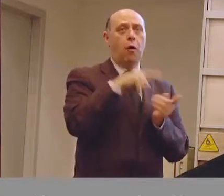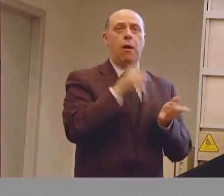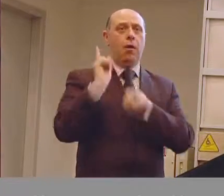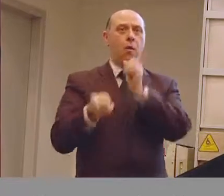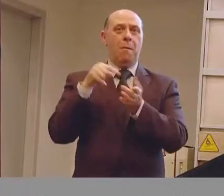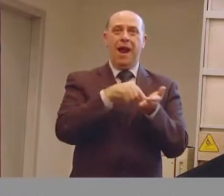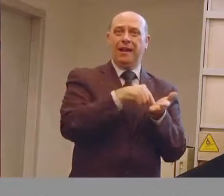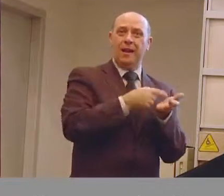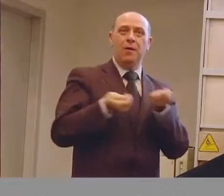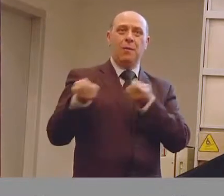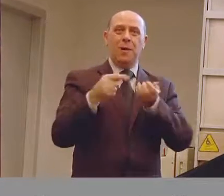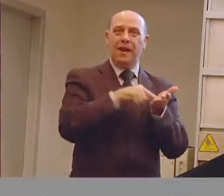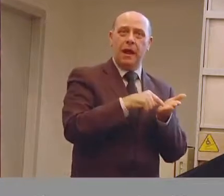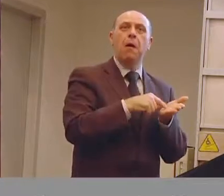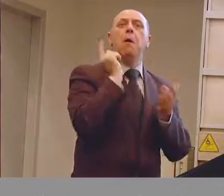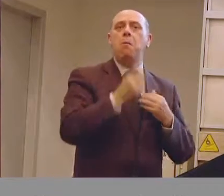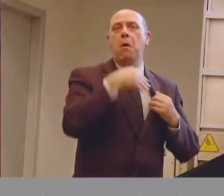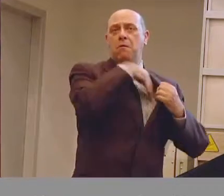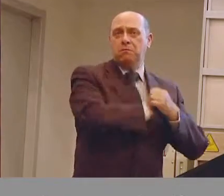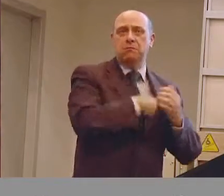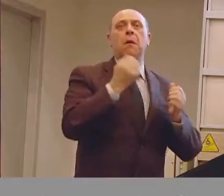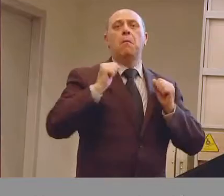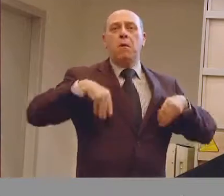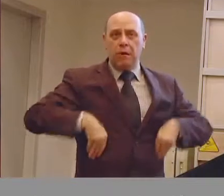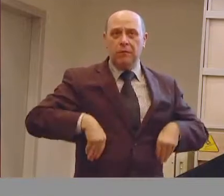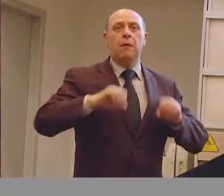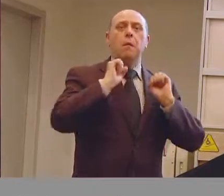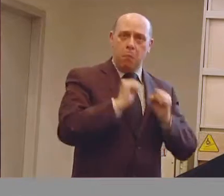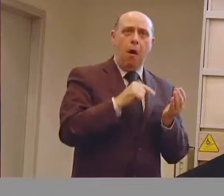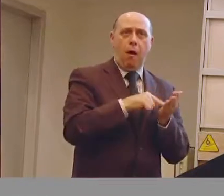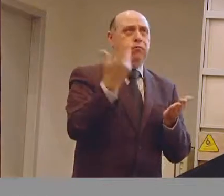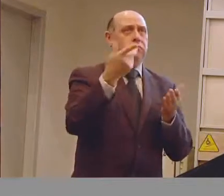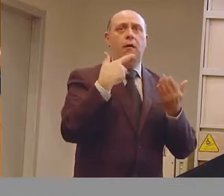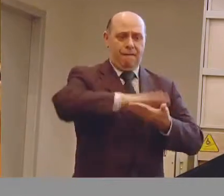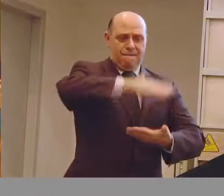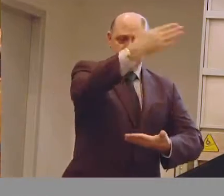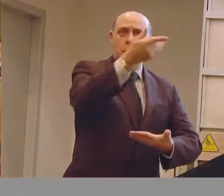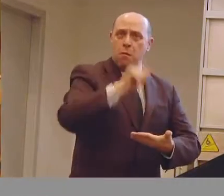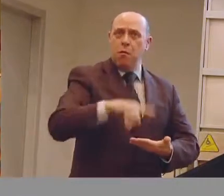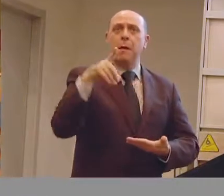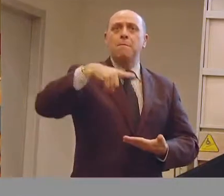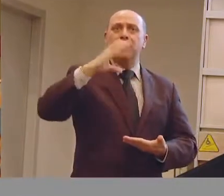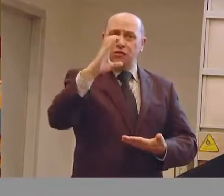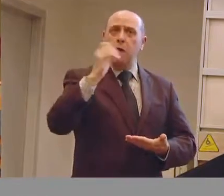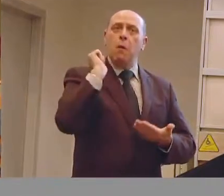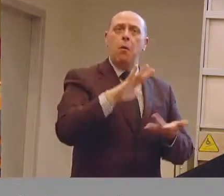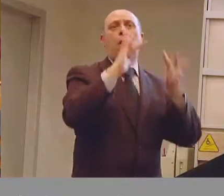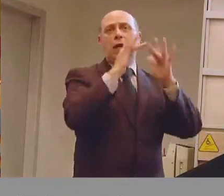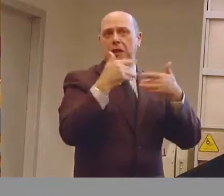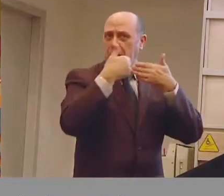e quindi la persona se lo può portare via con sé, sono strumenti potenti come i pc per cui si può chiaramente navigare su internet,